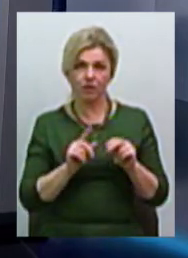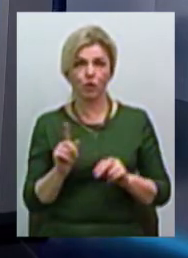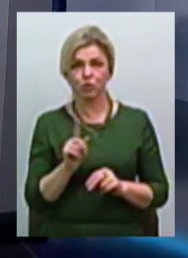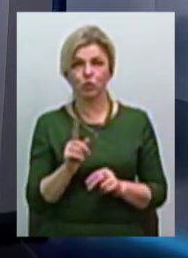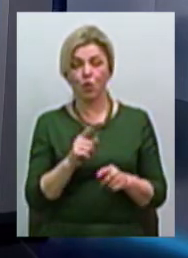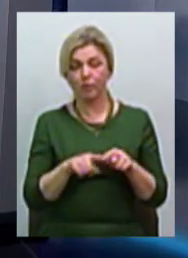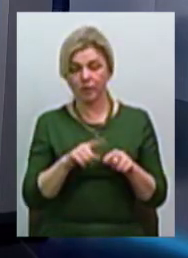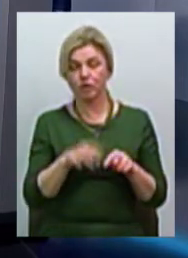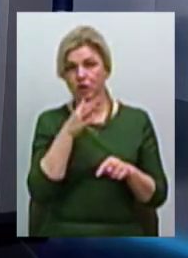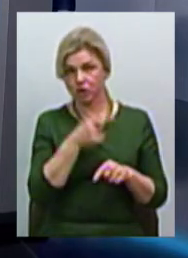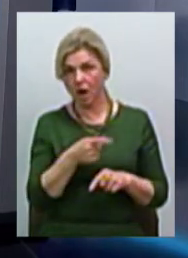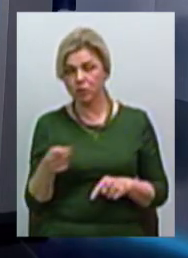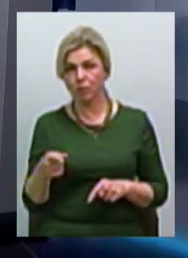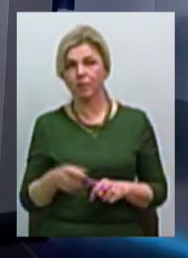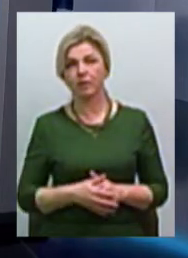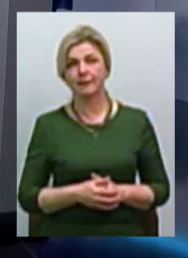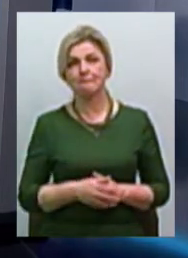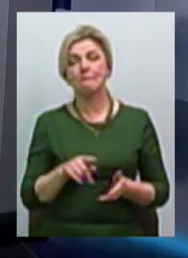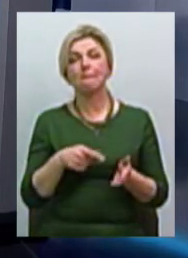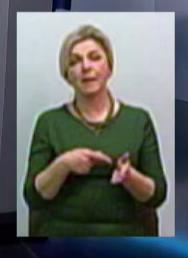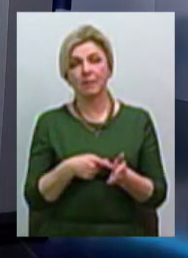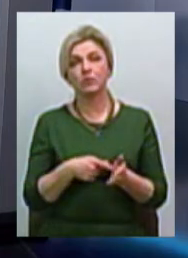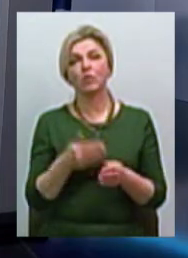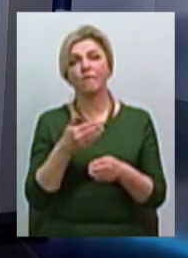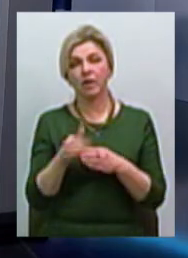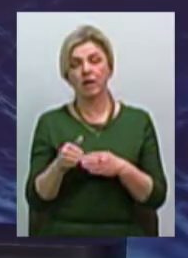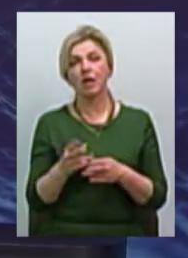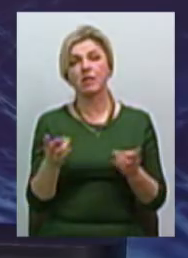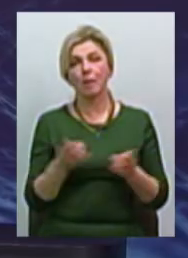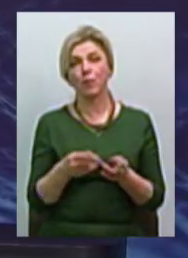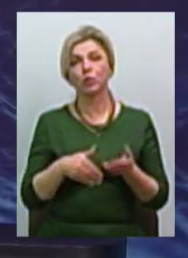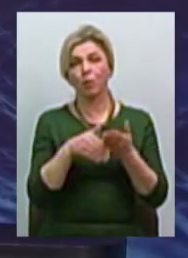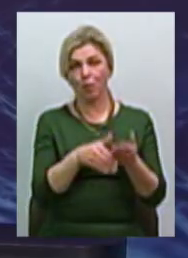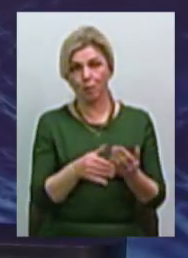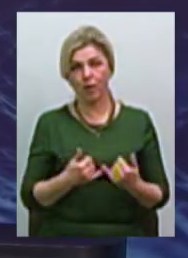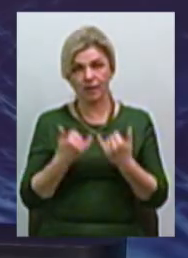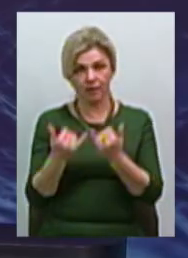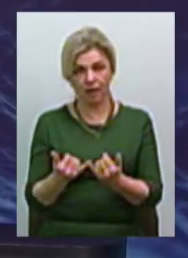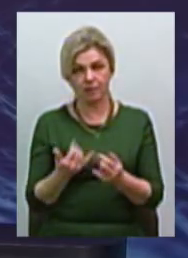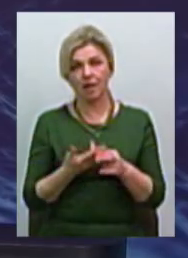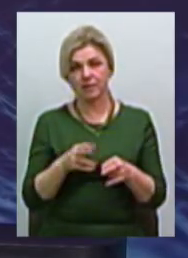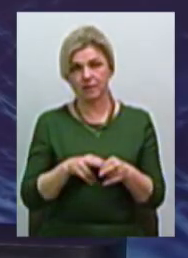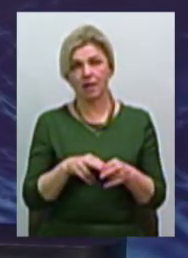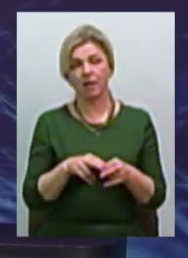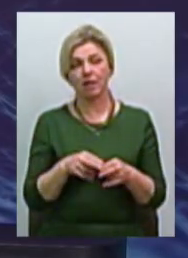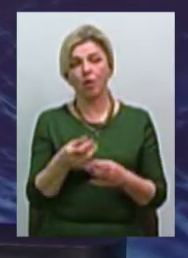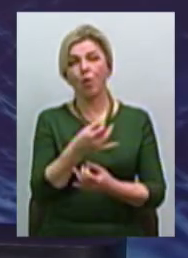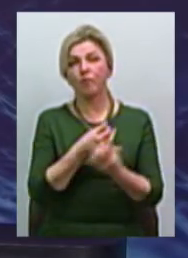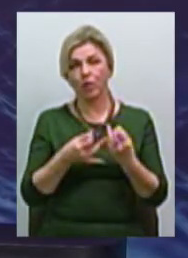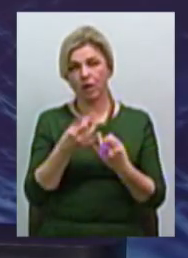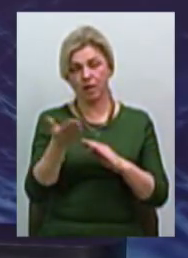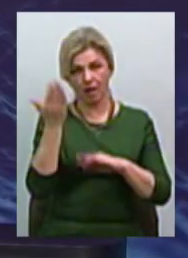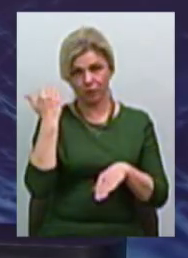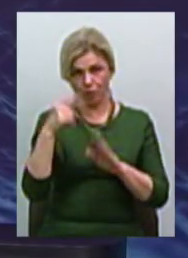найближчим часом місто виділить необхідну допомогу, надасть. Тому що, ну, це вже обговорюється доволі давно